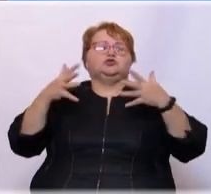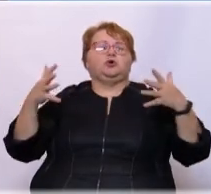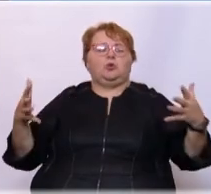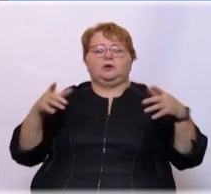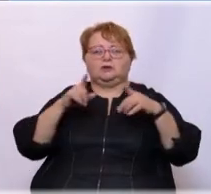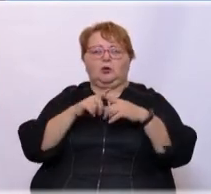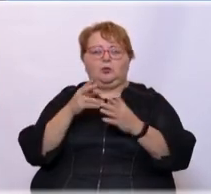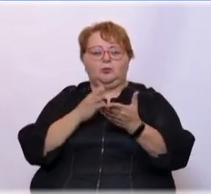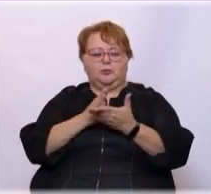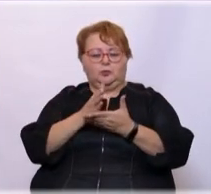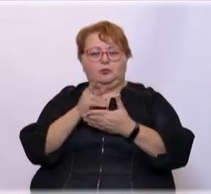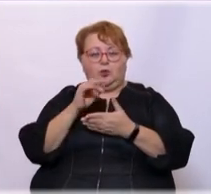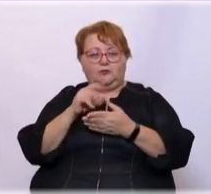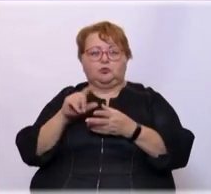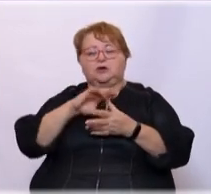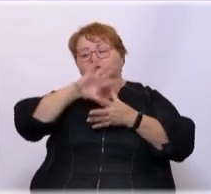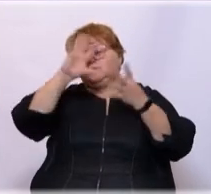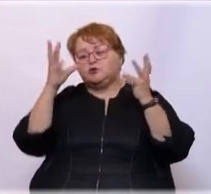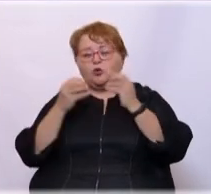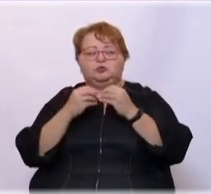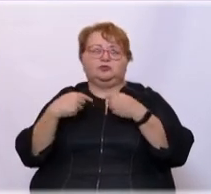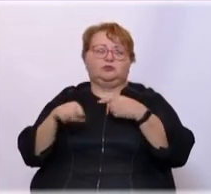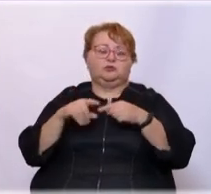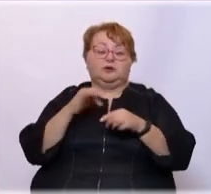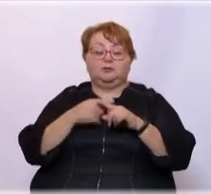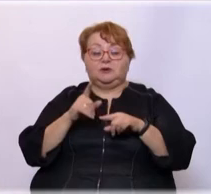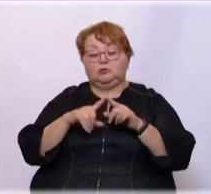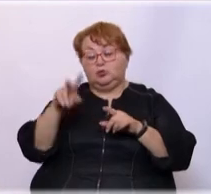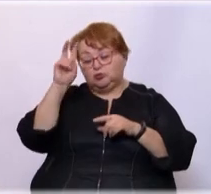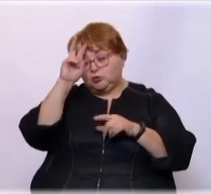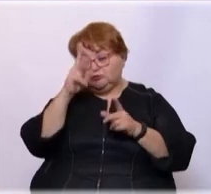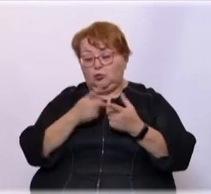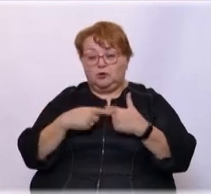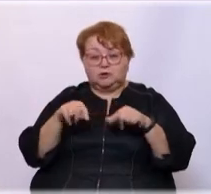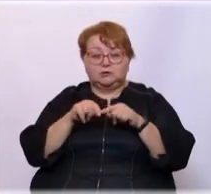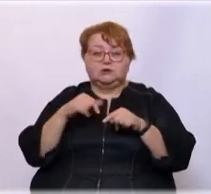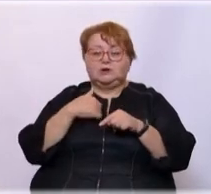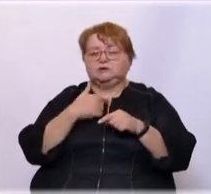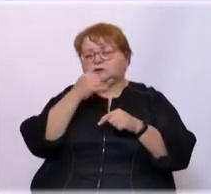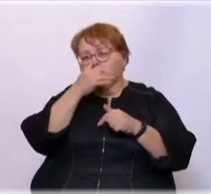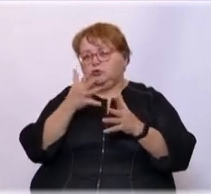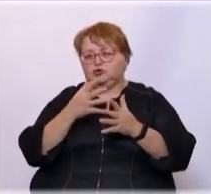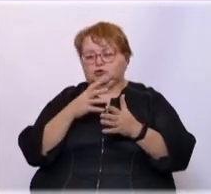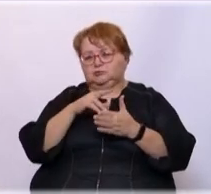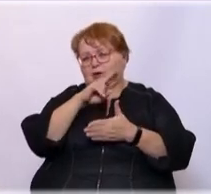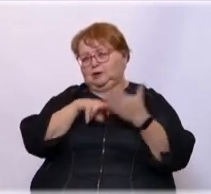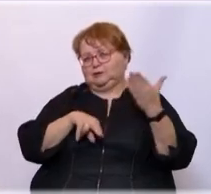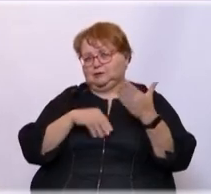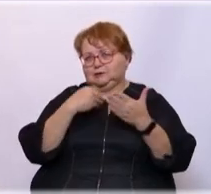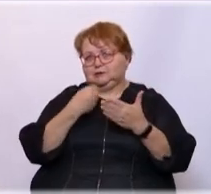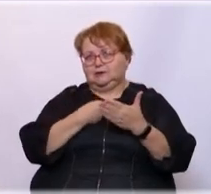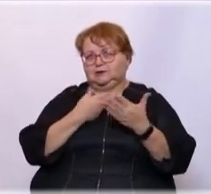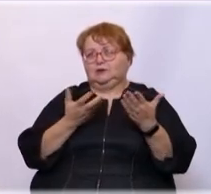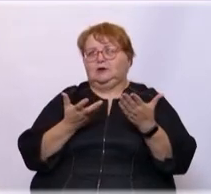У нас всеобъемлющий футбол. И поэтому государственная организация нас не может аккредитовать. Ни в коем мы в системе.